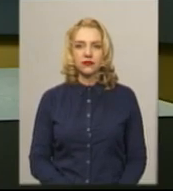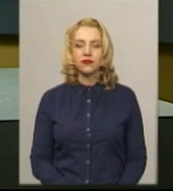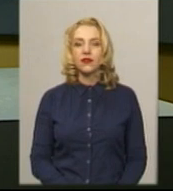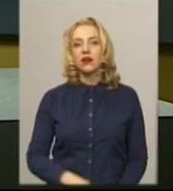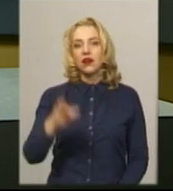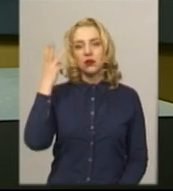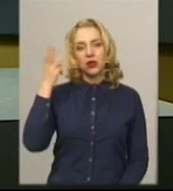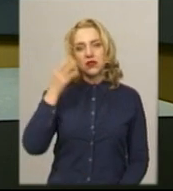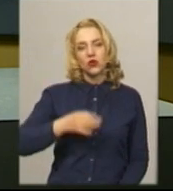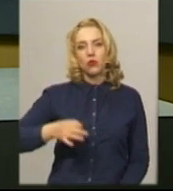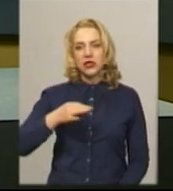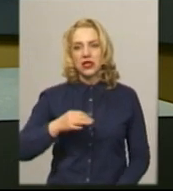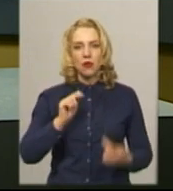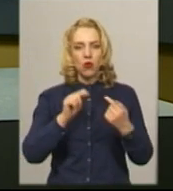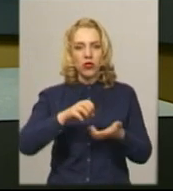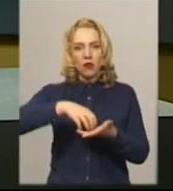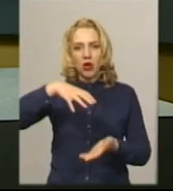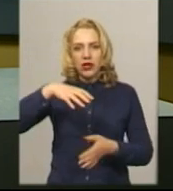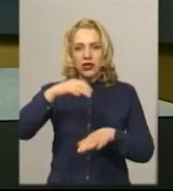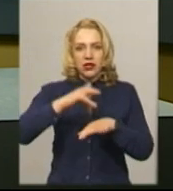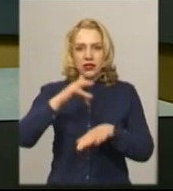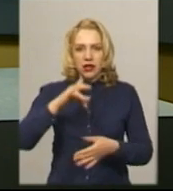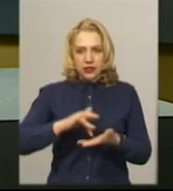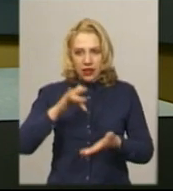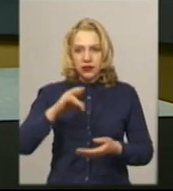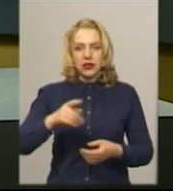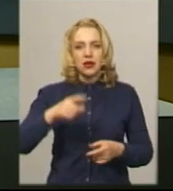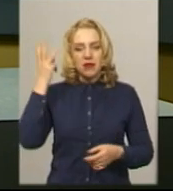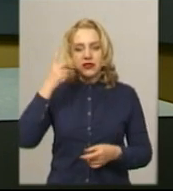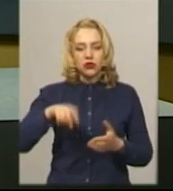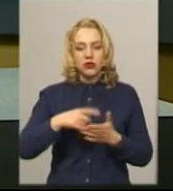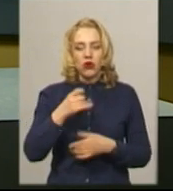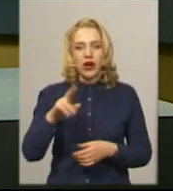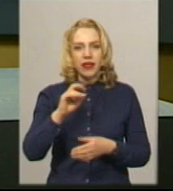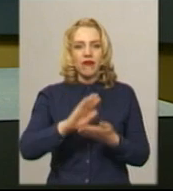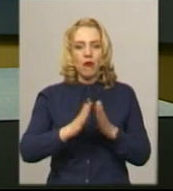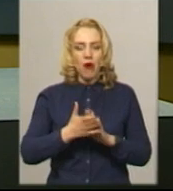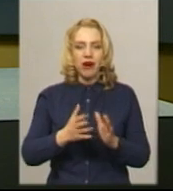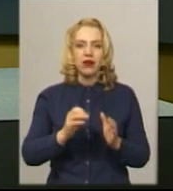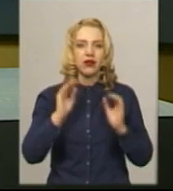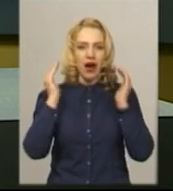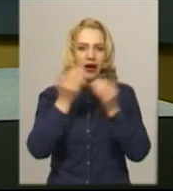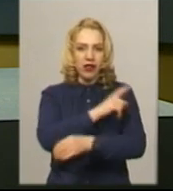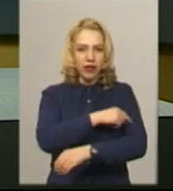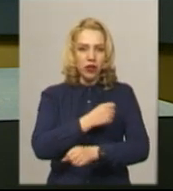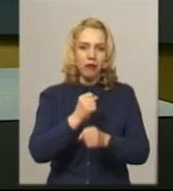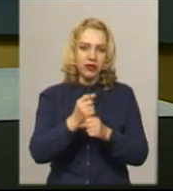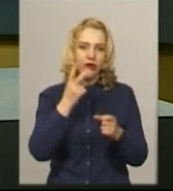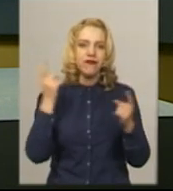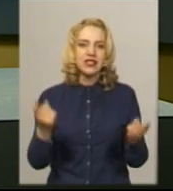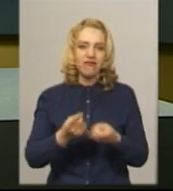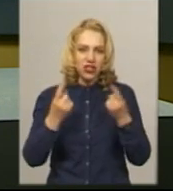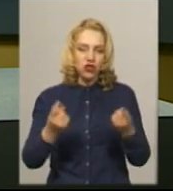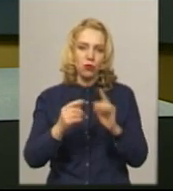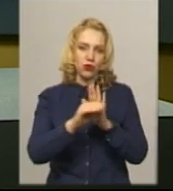Хмельницький обласний протипухлиний центр Хмельницької обласної ради в умовах карантину працює в звичному режимі. Про це розповів